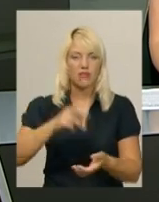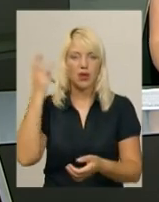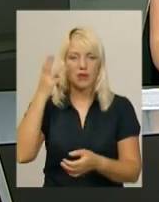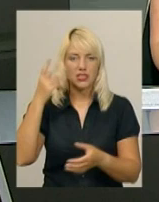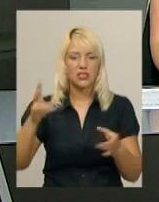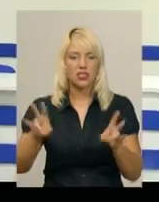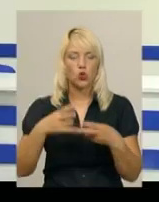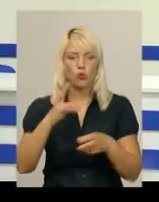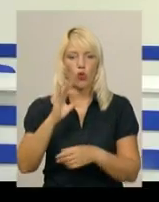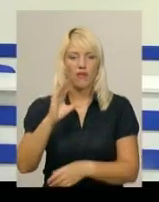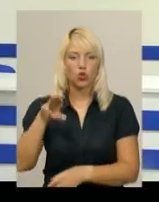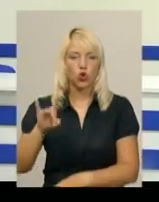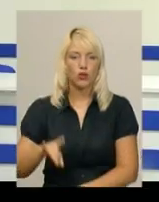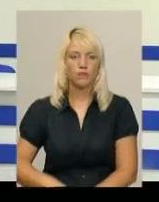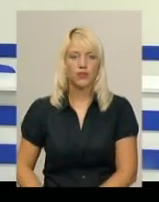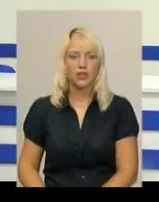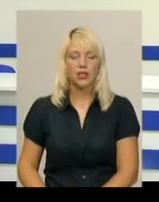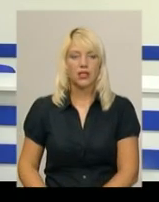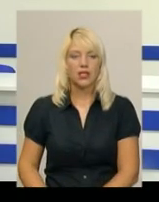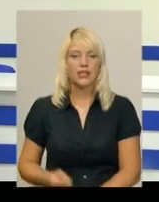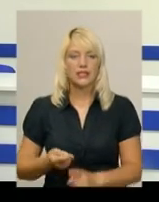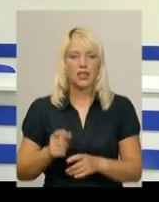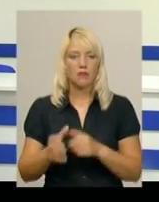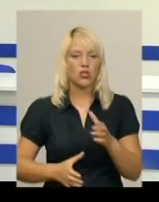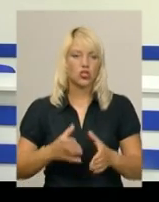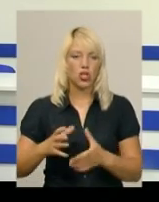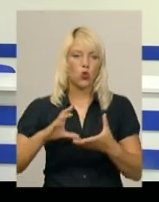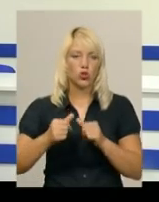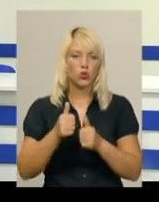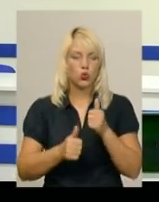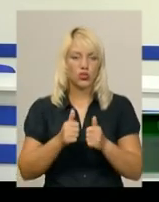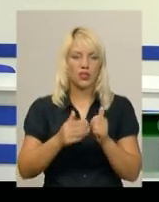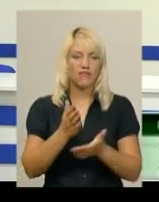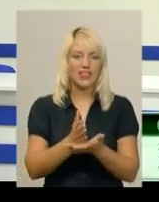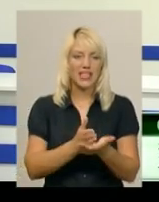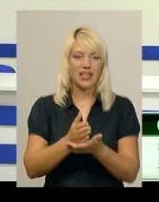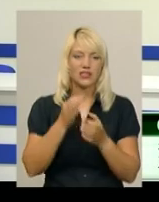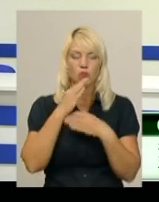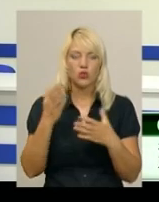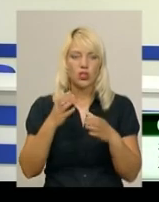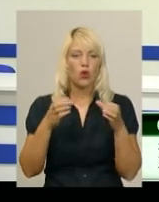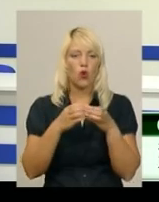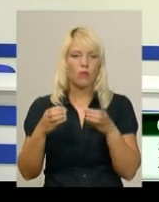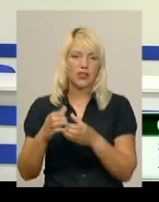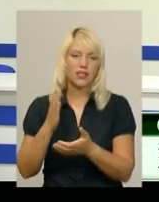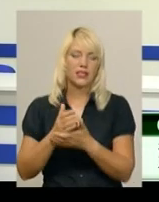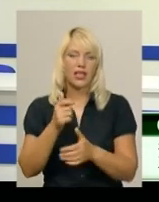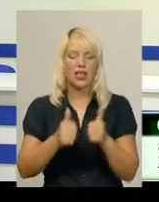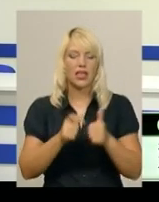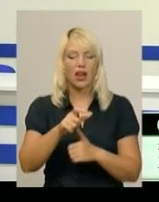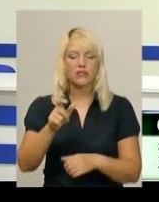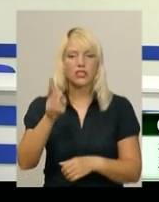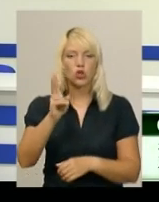«Новатор». Взагалі це міжнародний турнір ветеранський. Тобто в будь-якій команді є гравці, які вже